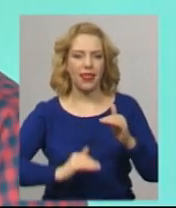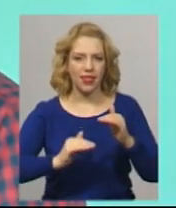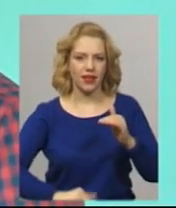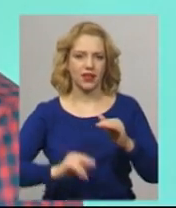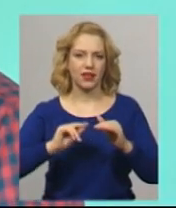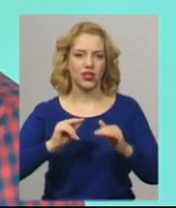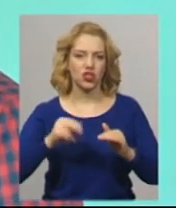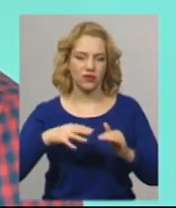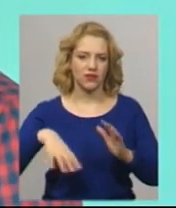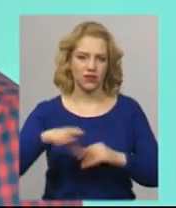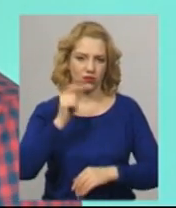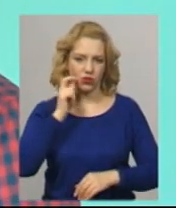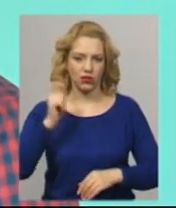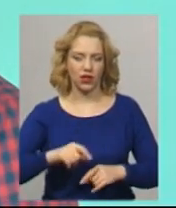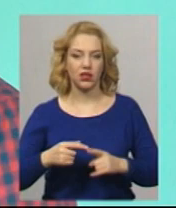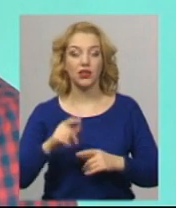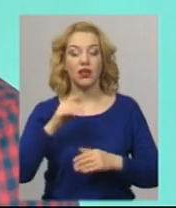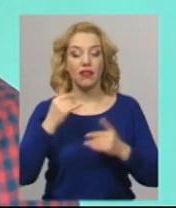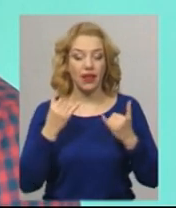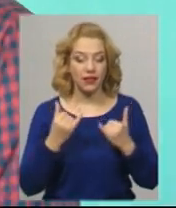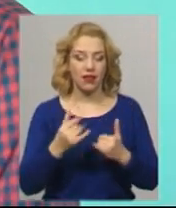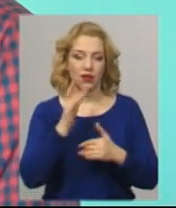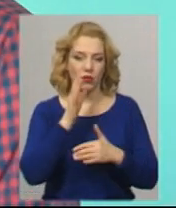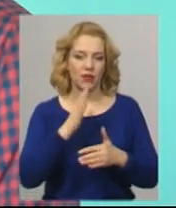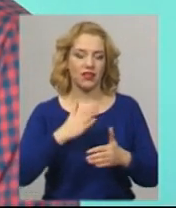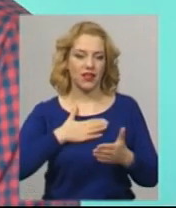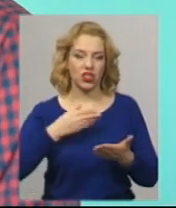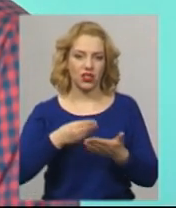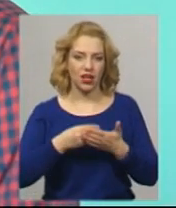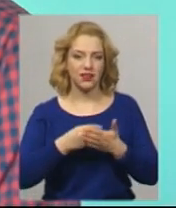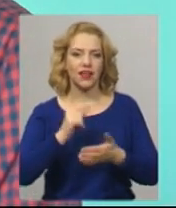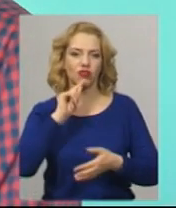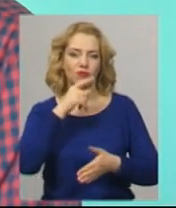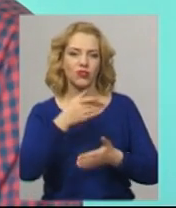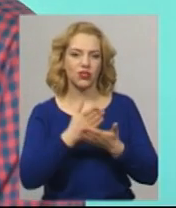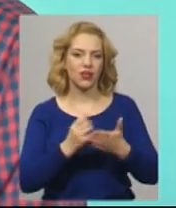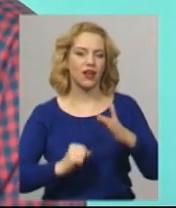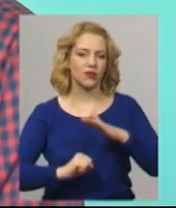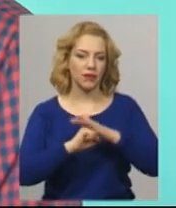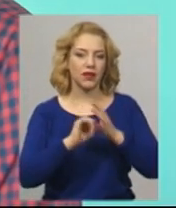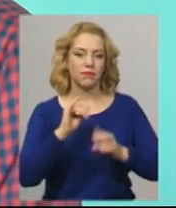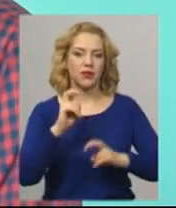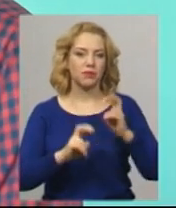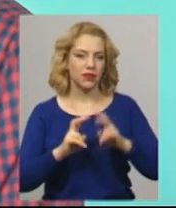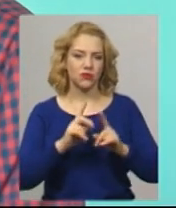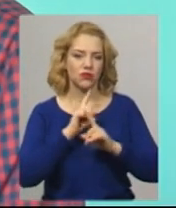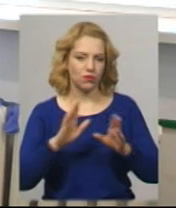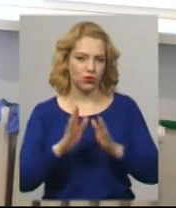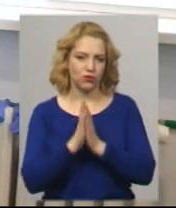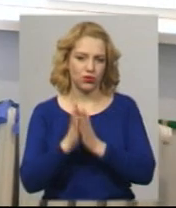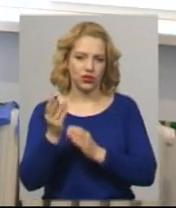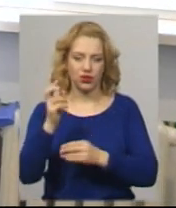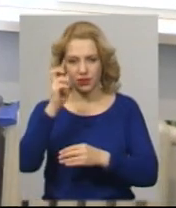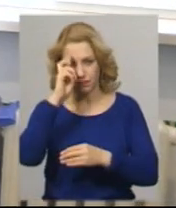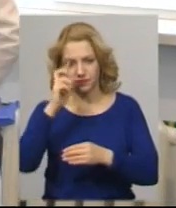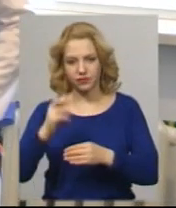момент наші тарифи є економічно обґрунтовані і підприємство не буде потребувати якихось певних видів дотації.